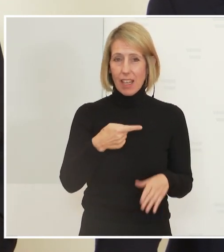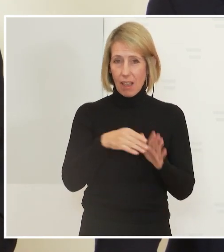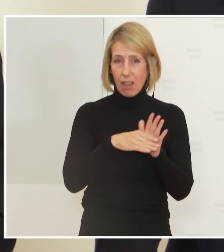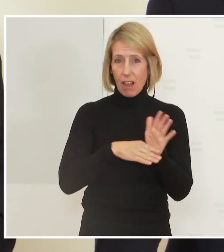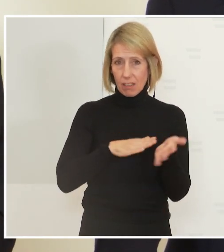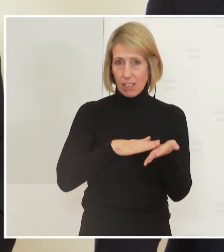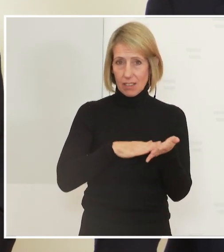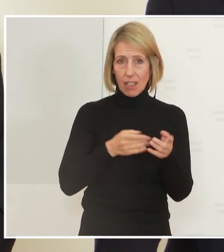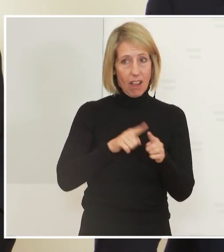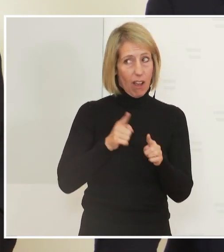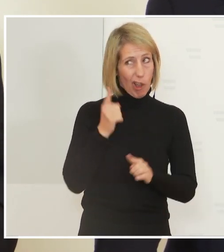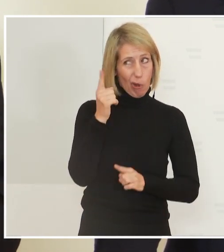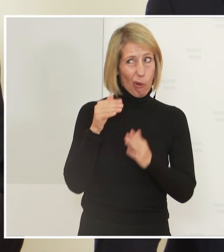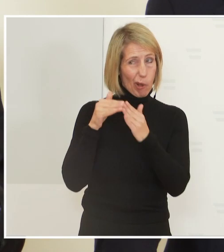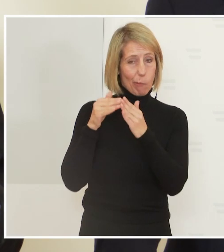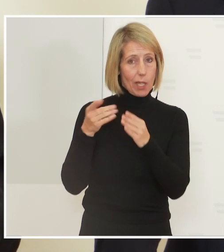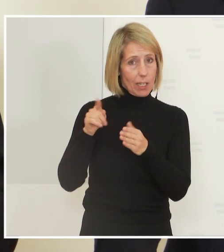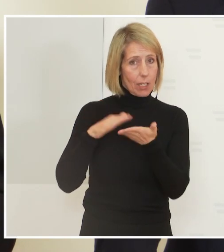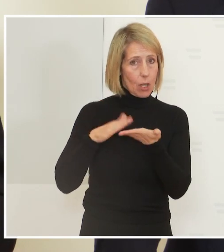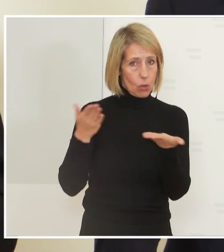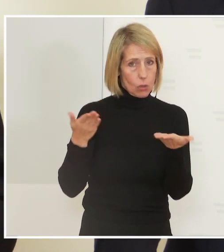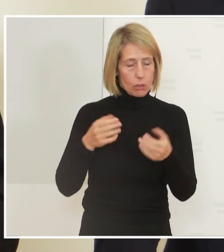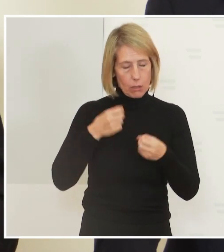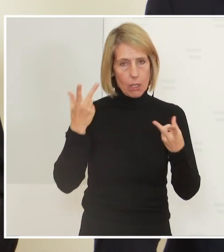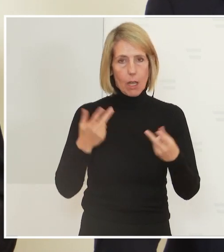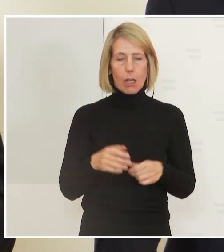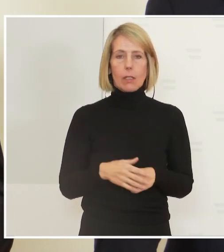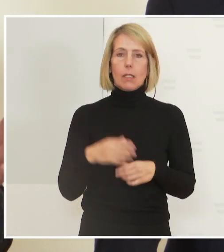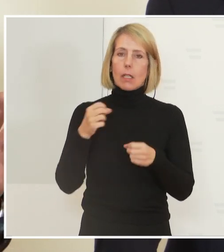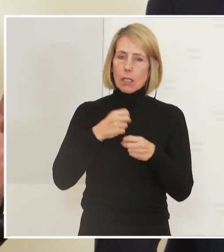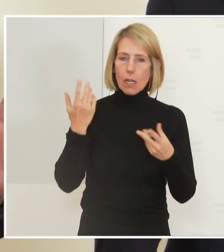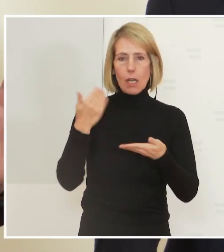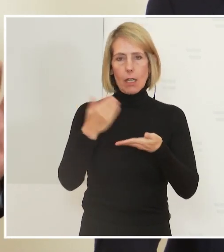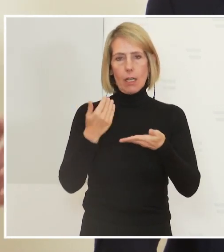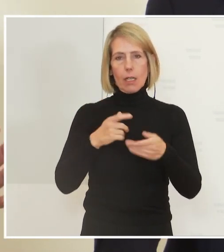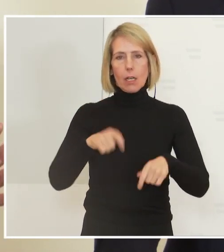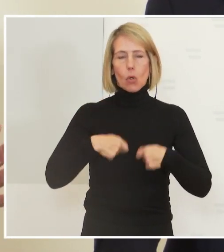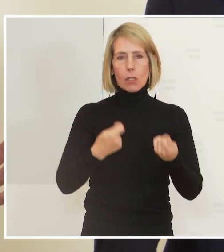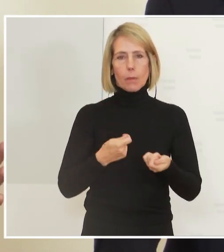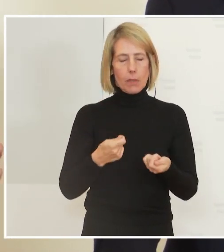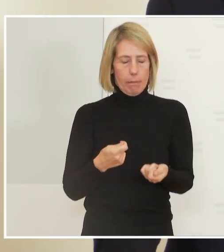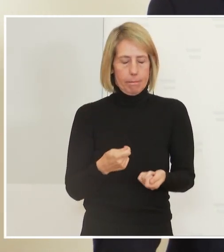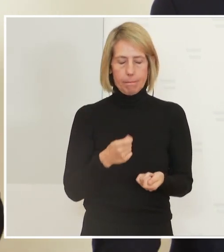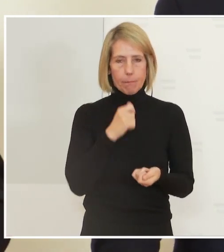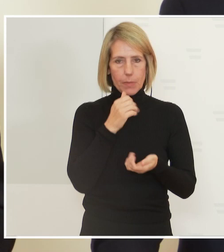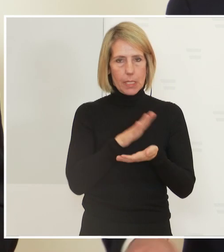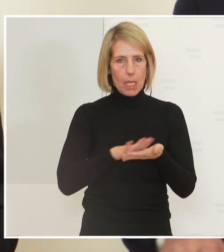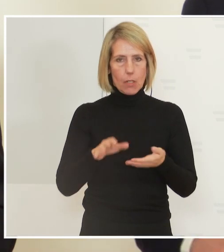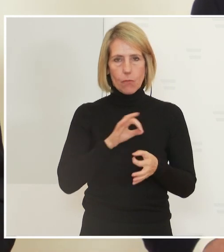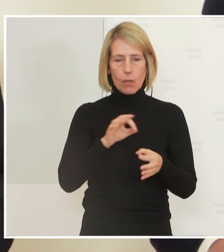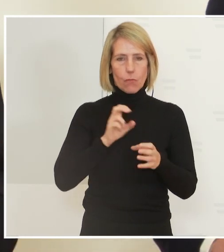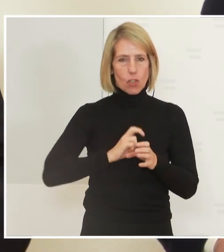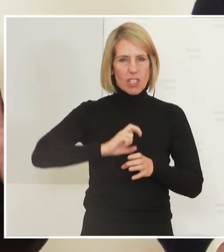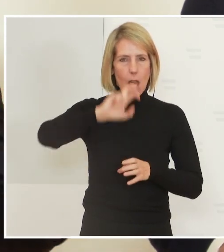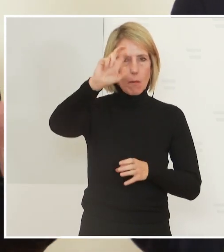ebenfalls der Fall. Und es ist notwendig, dass es eine klare Regelung gibt. Und das ist nicht einfach für die Seilbahnwirtschaft